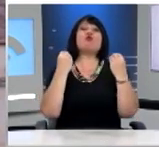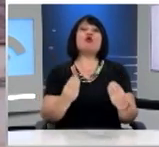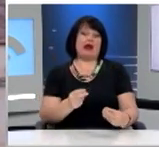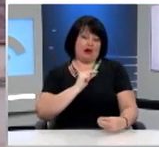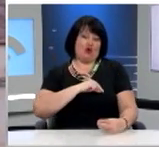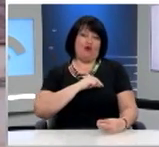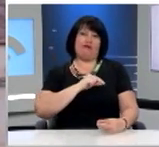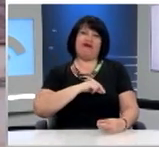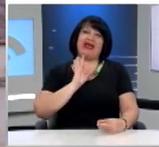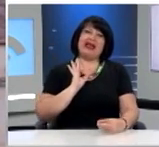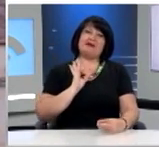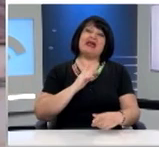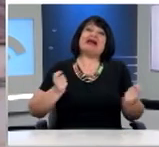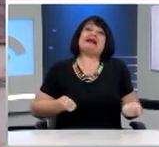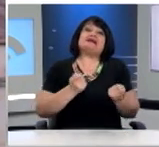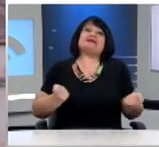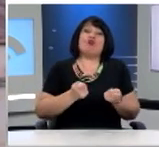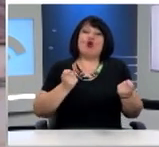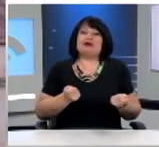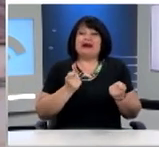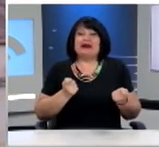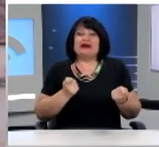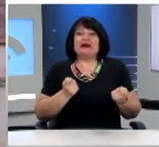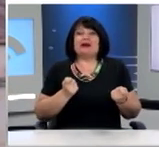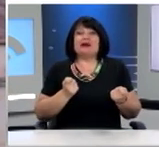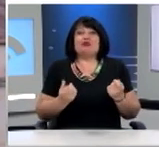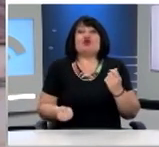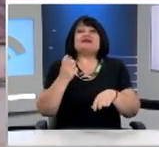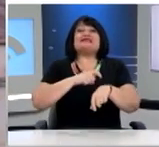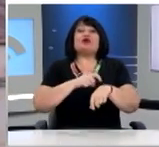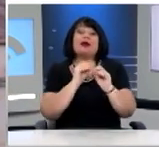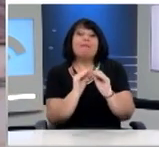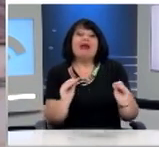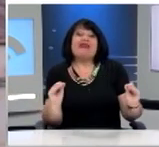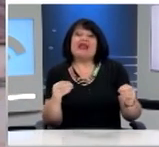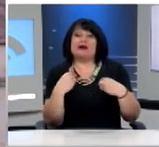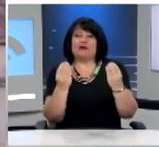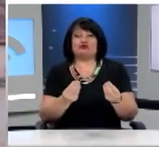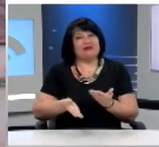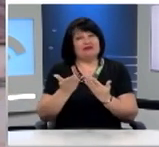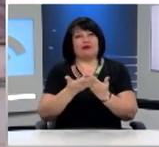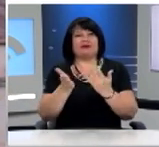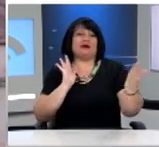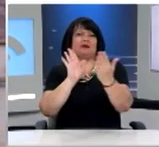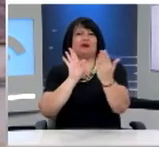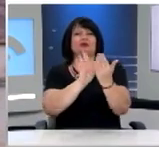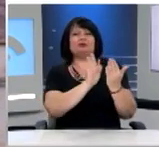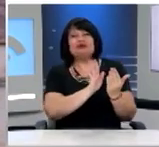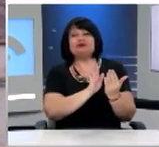ωφελημότερη, χρησιμότερη, πιο σύγχρονη παιδεία που θα σας βοηθήσει να αντιμετωπίσετε